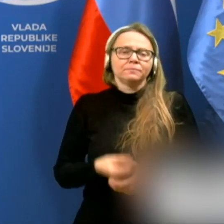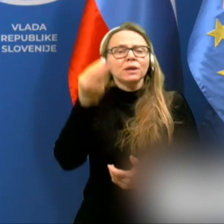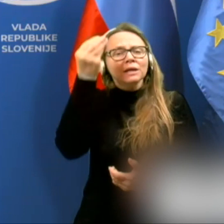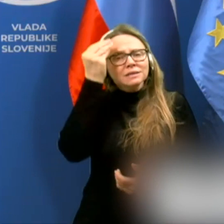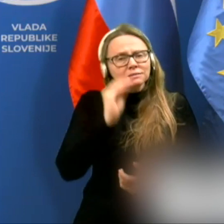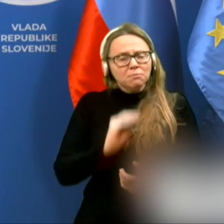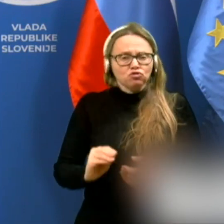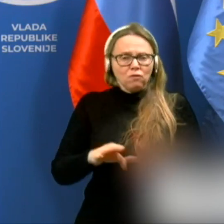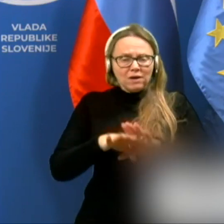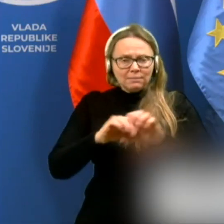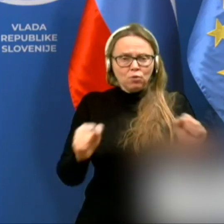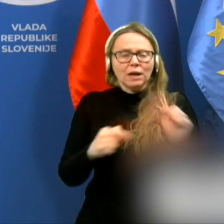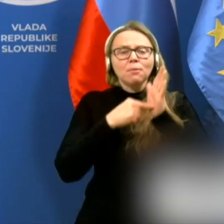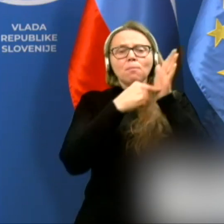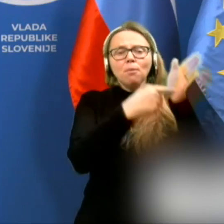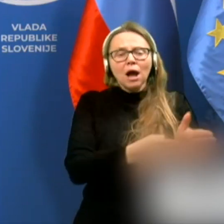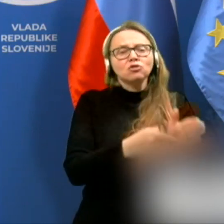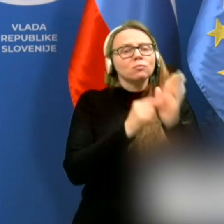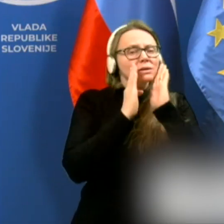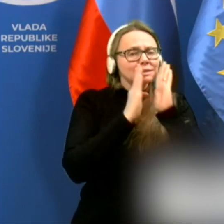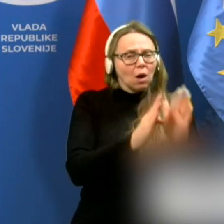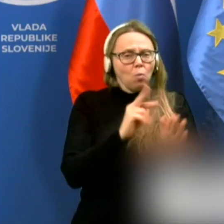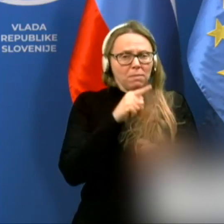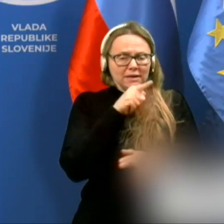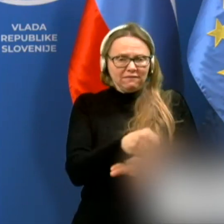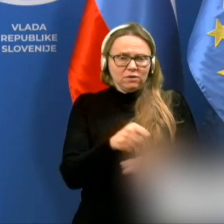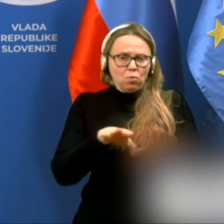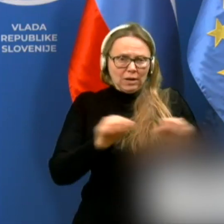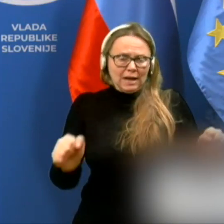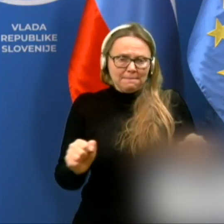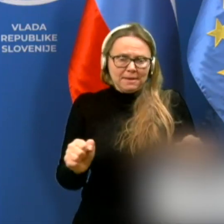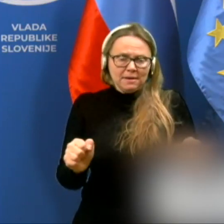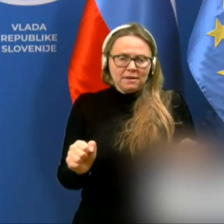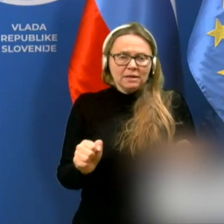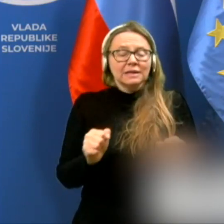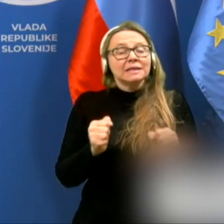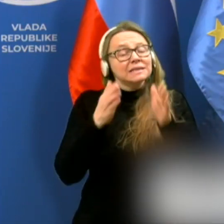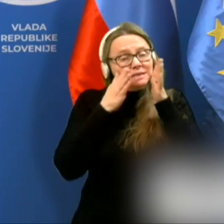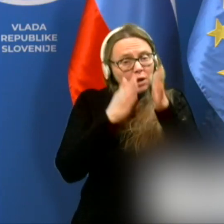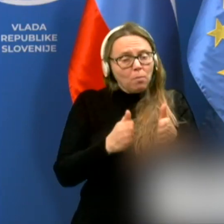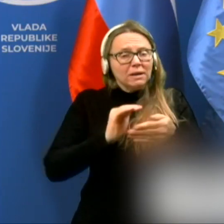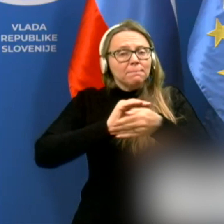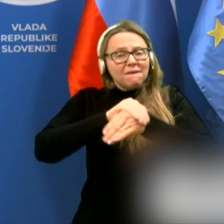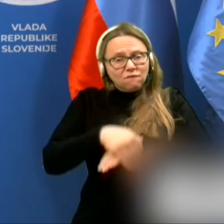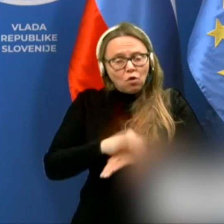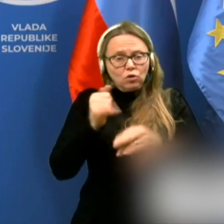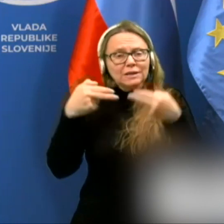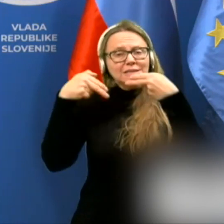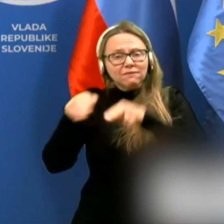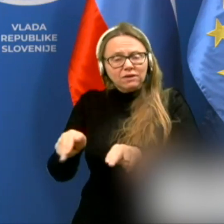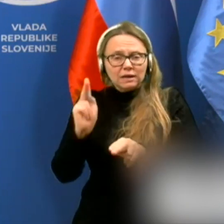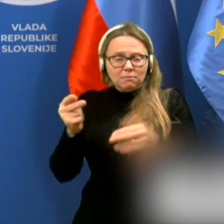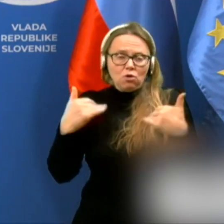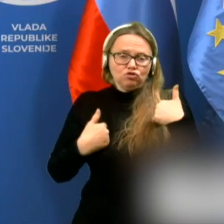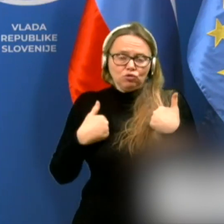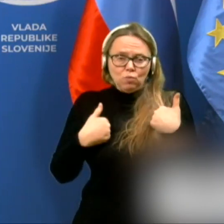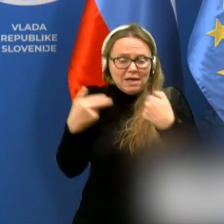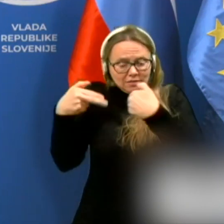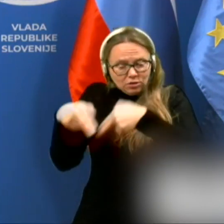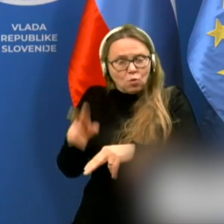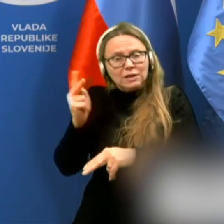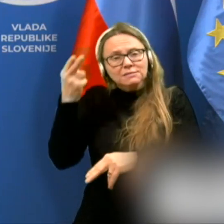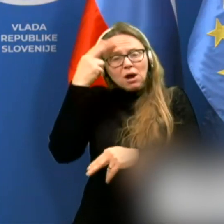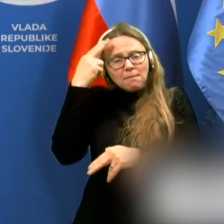poštovanjem ukrepov pokažemo zaupanjevanje, zaupanjem pa voljo, voljo, da se vrnemo k življenju, ki smo ga